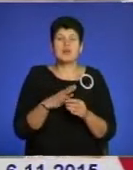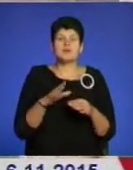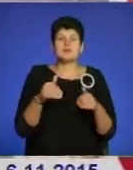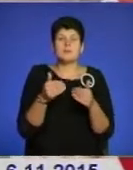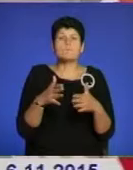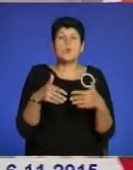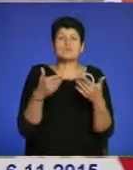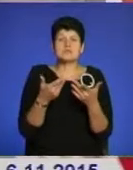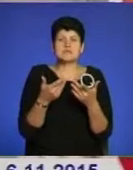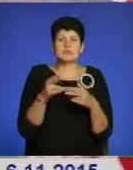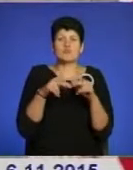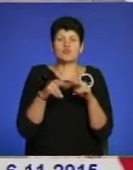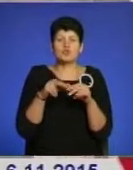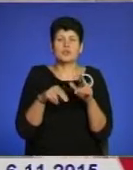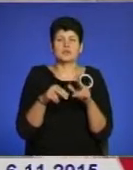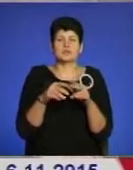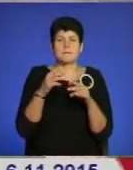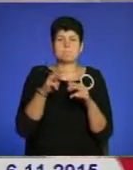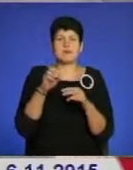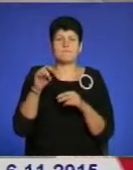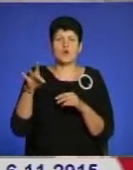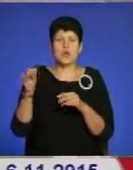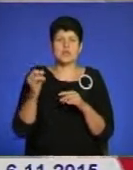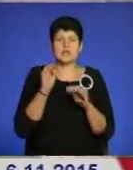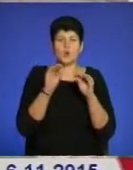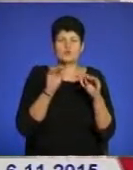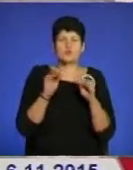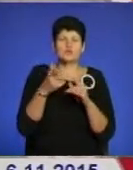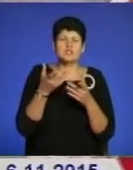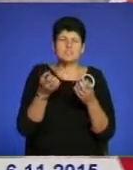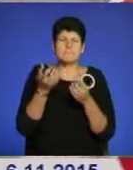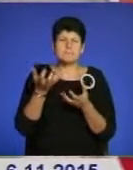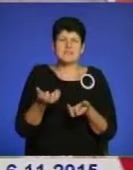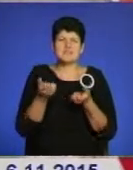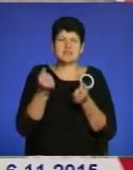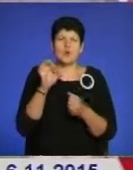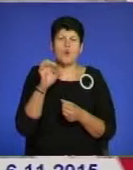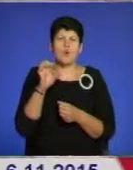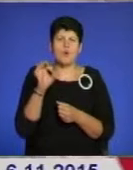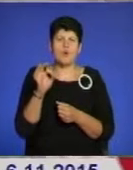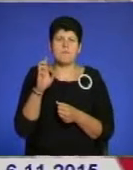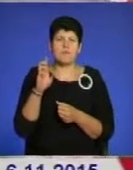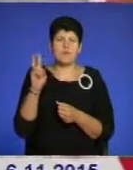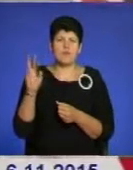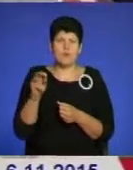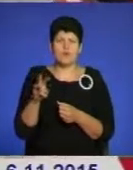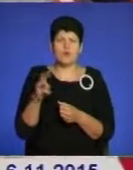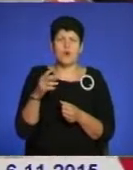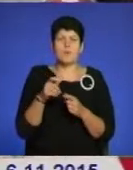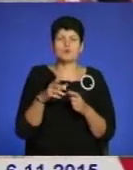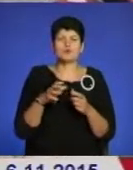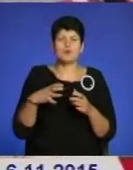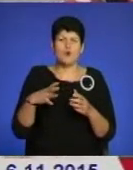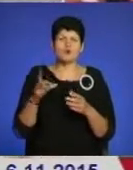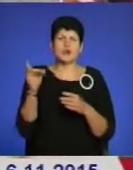збудувати меморіальний комплекс. Цю пропозицію підтримали тодішній ще обком Комсомолу, районна